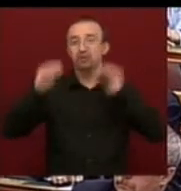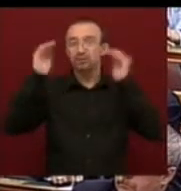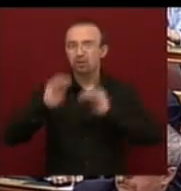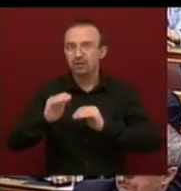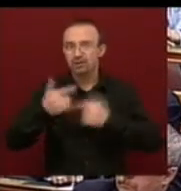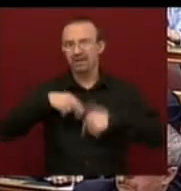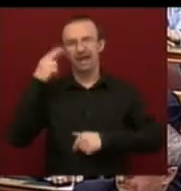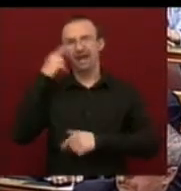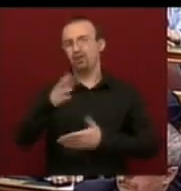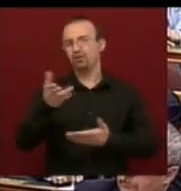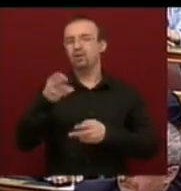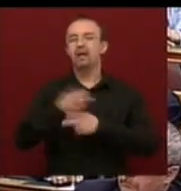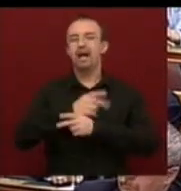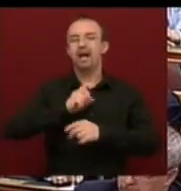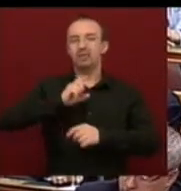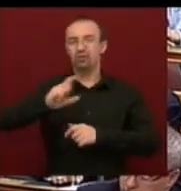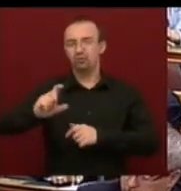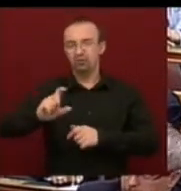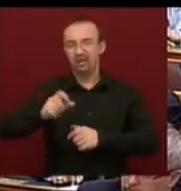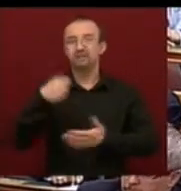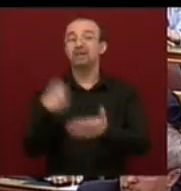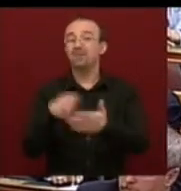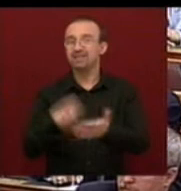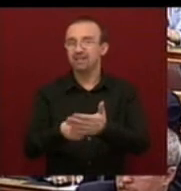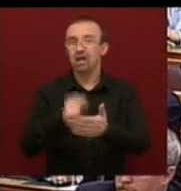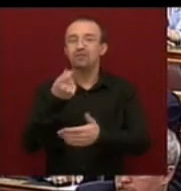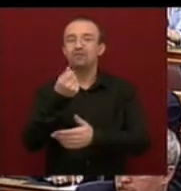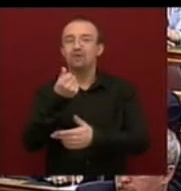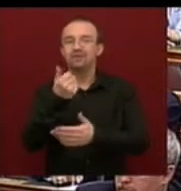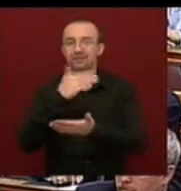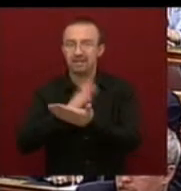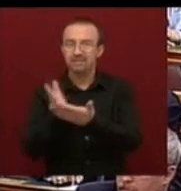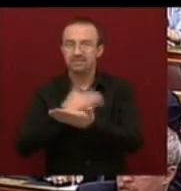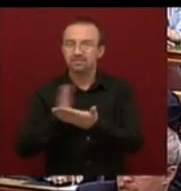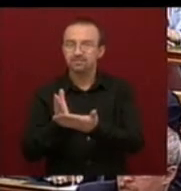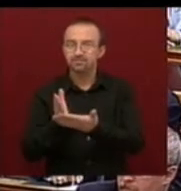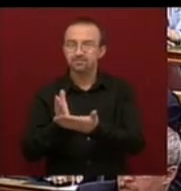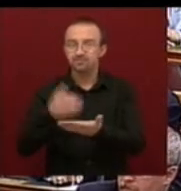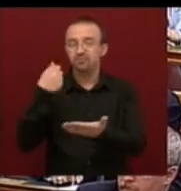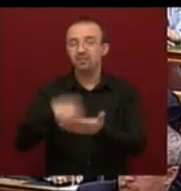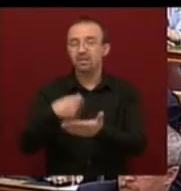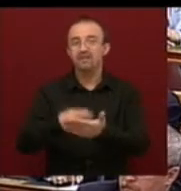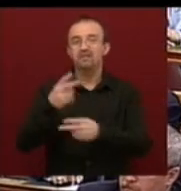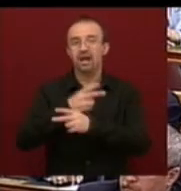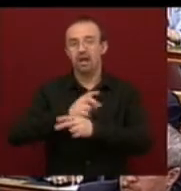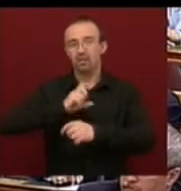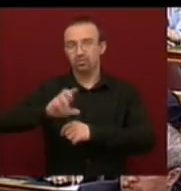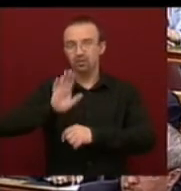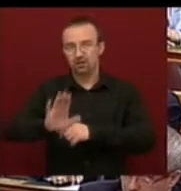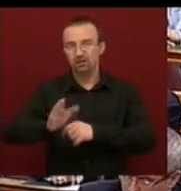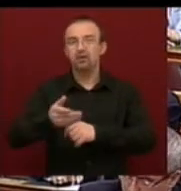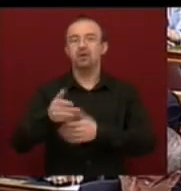elnök úr, az államadósság deviza és forint részből áll. A deviza államadósságnak,